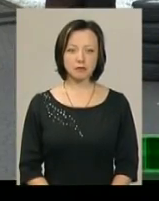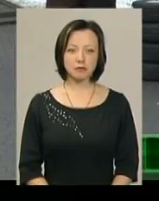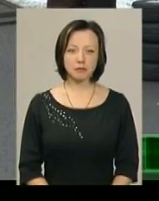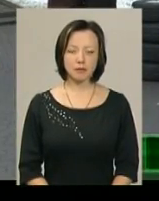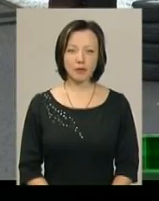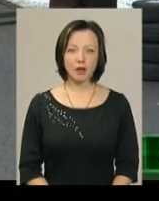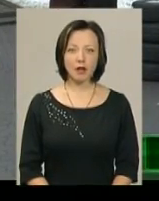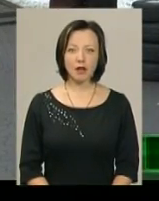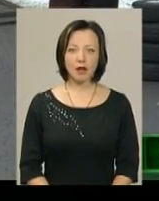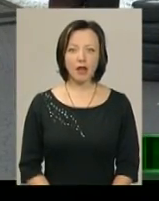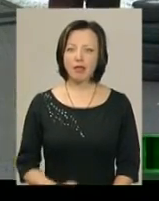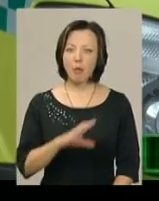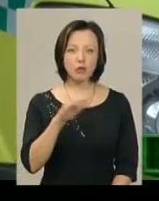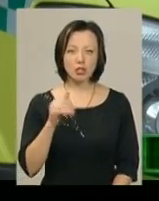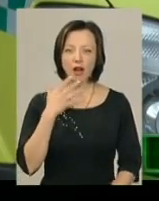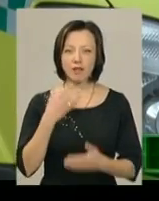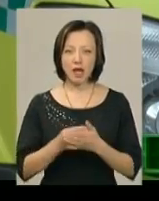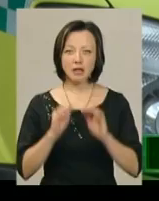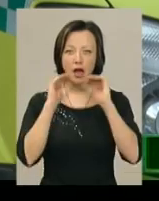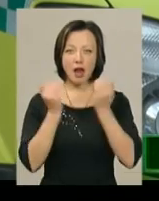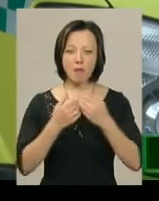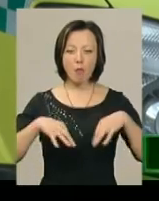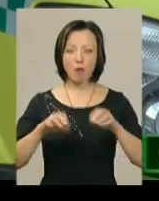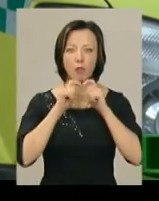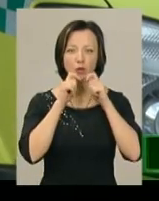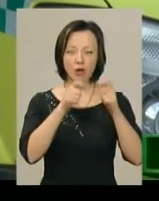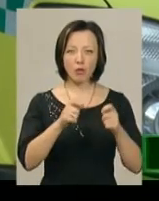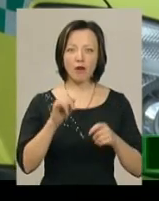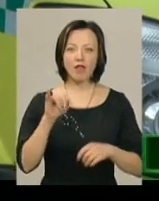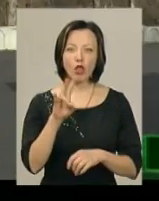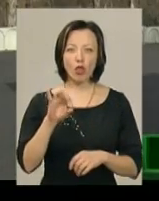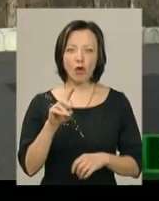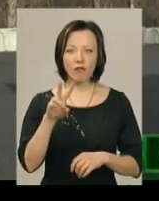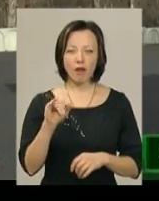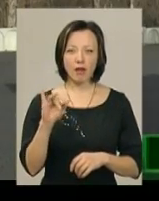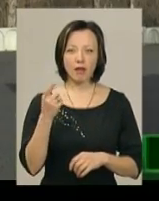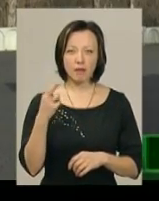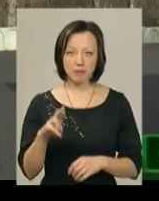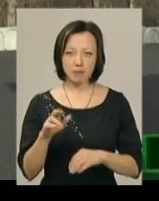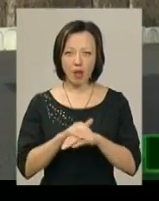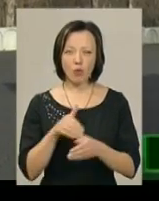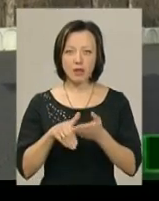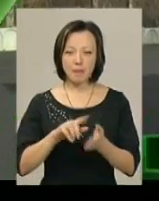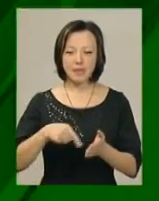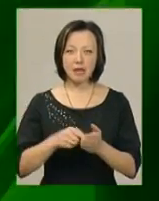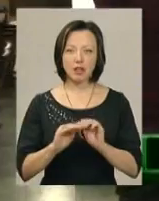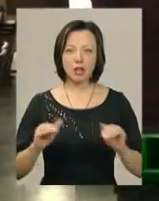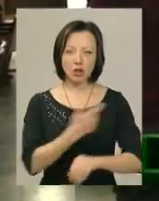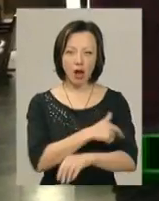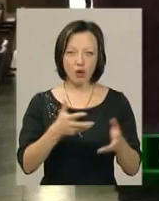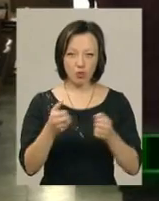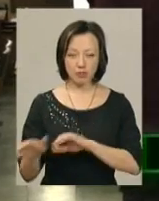Не позичений, а власний. Реанімобілю подарунок від норвезьких благодійників отримала Хмельницька міська дитяча лікарня.